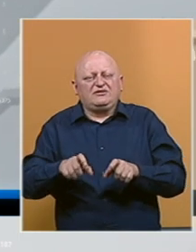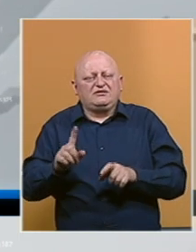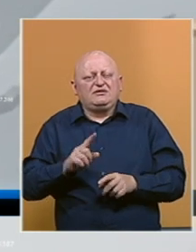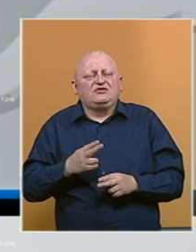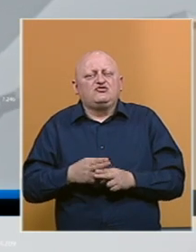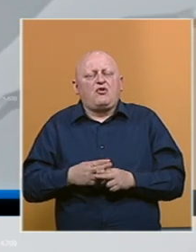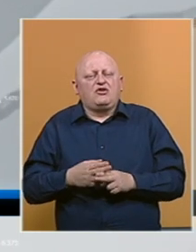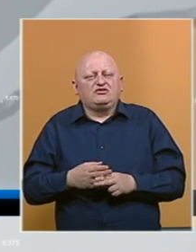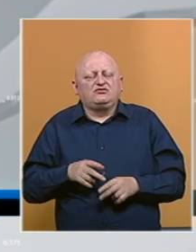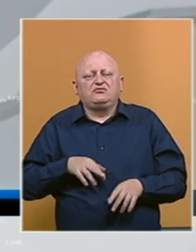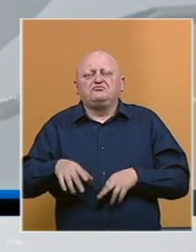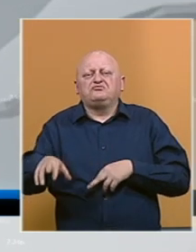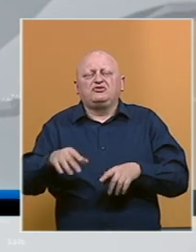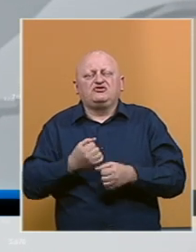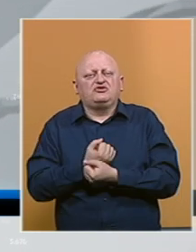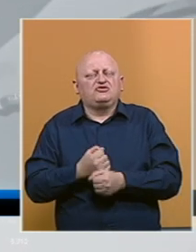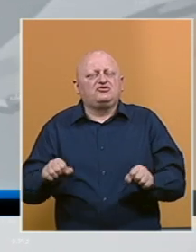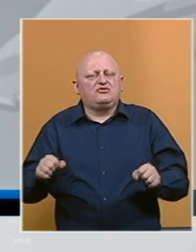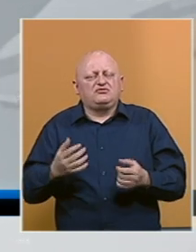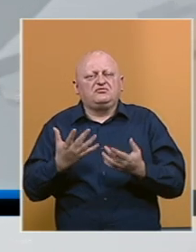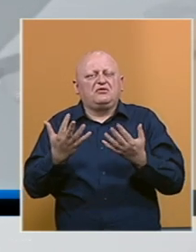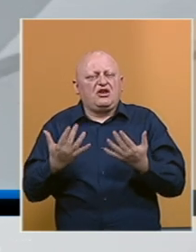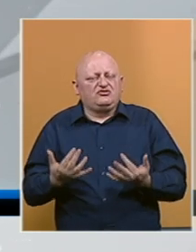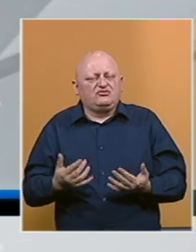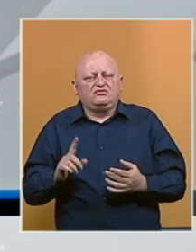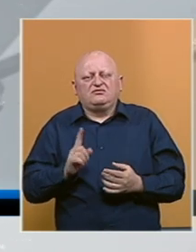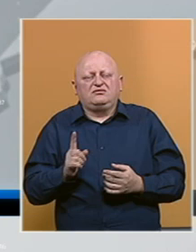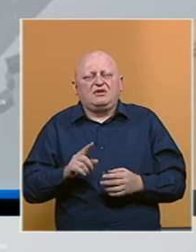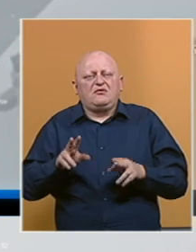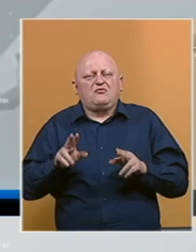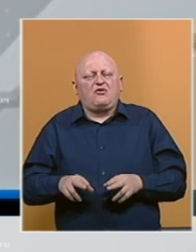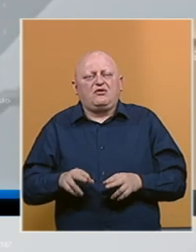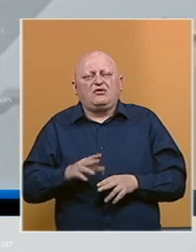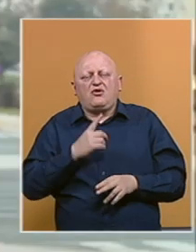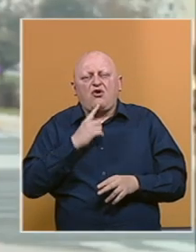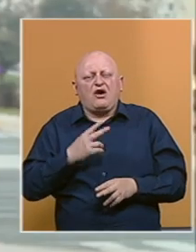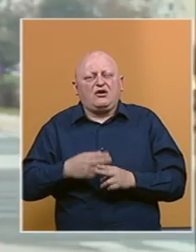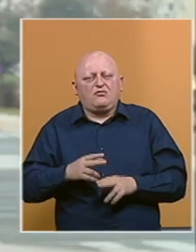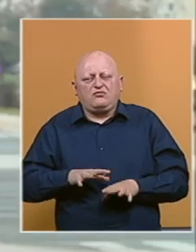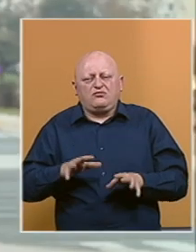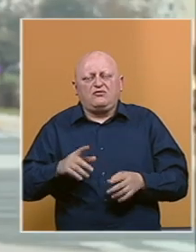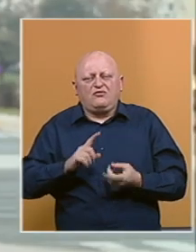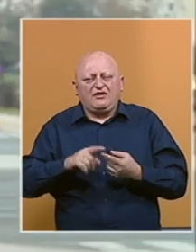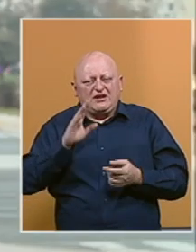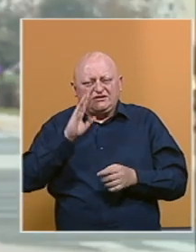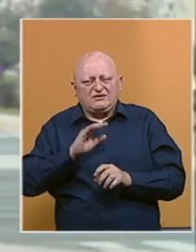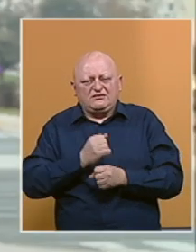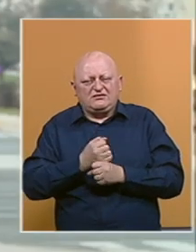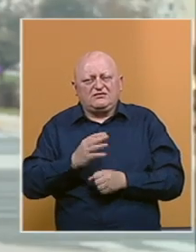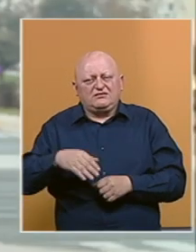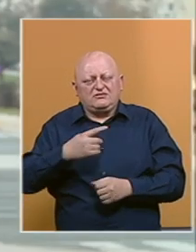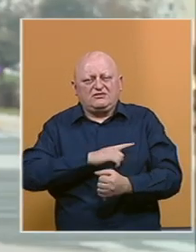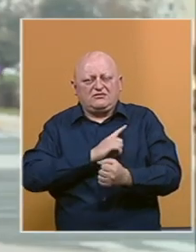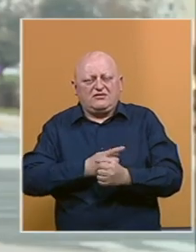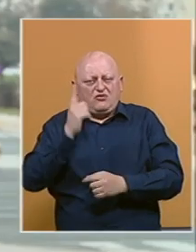bolesni i kreću se slobodno računajući da nema mogućnosti da bilo koga zarazi. U Federaciji Bosne i Hercegovine je i dalje